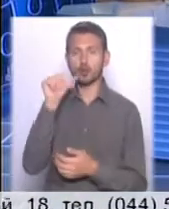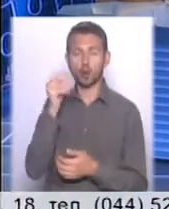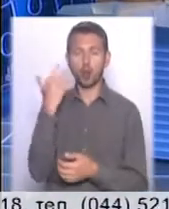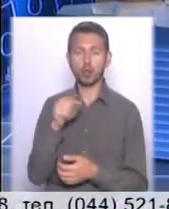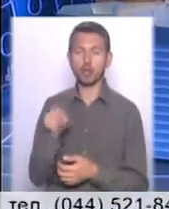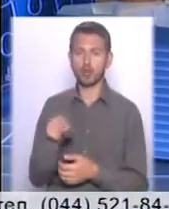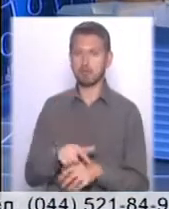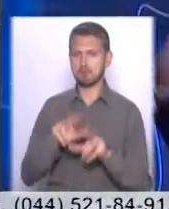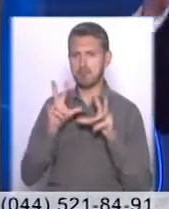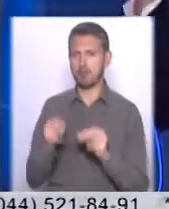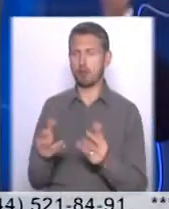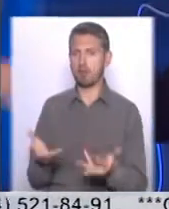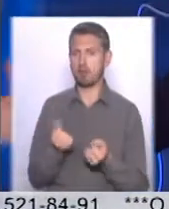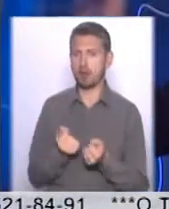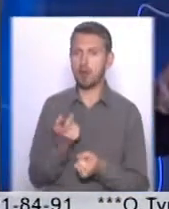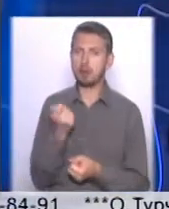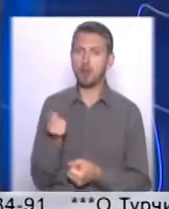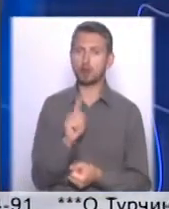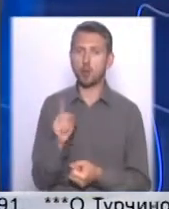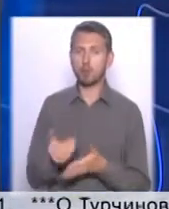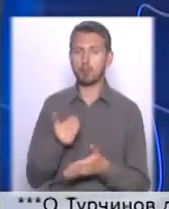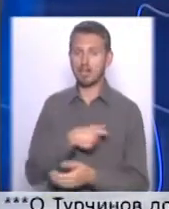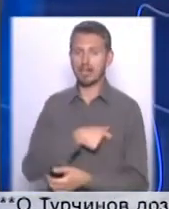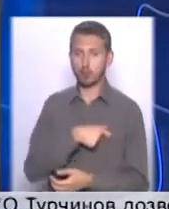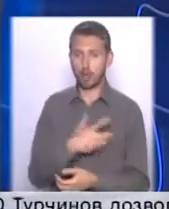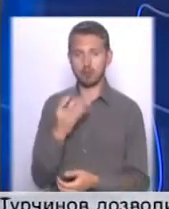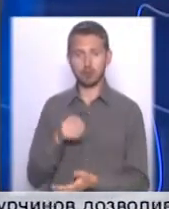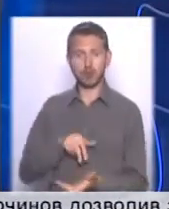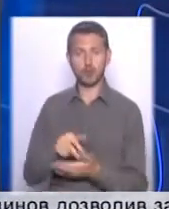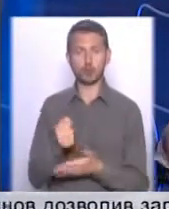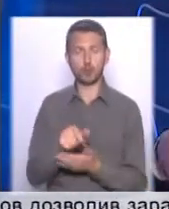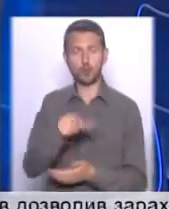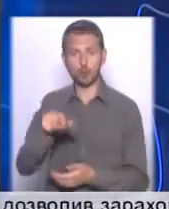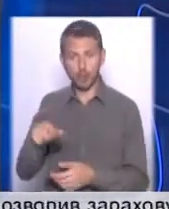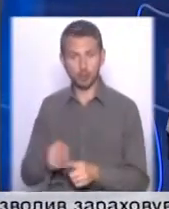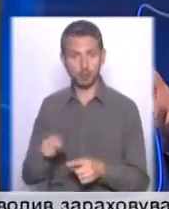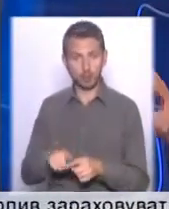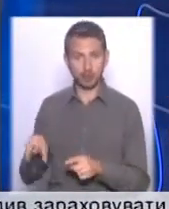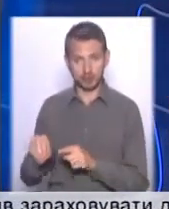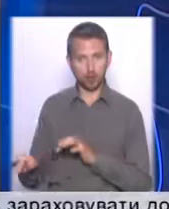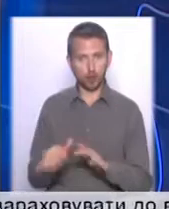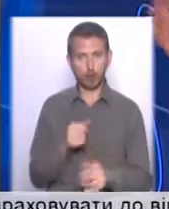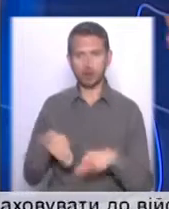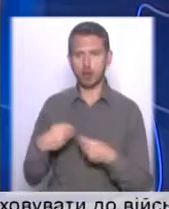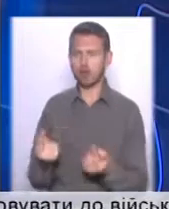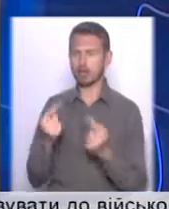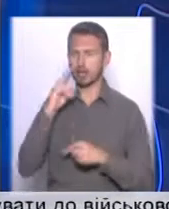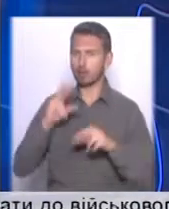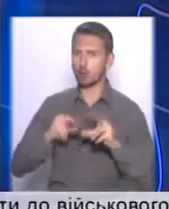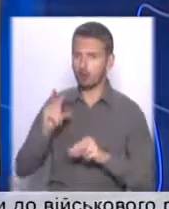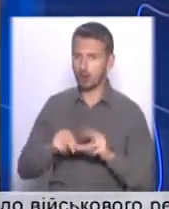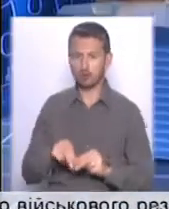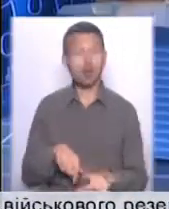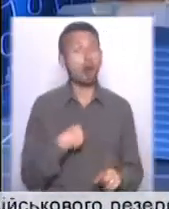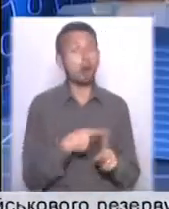присягу приймав, мало того, що перед депутатами, де ще й вийшов до людей, принаймні, ці всі кроки дають великі сподівання. Це треба визнати. Крім того, ви ж